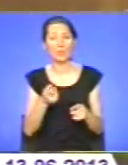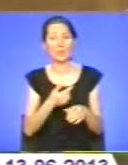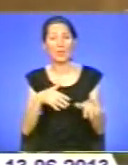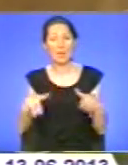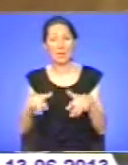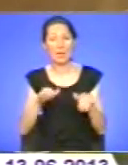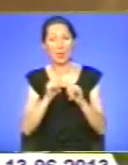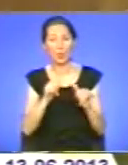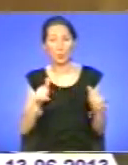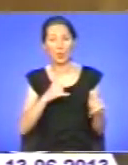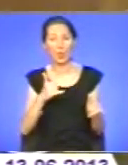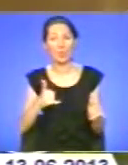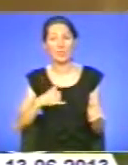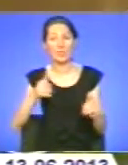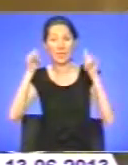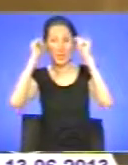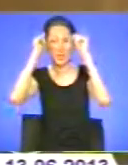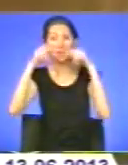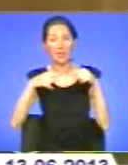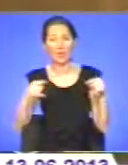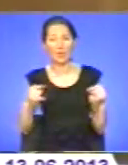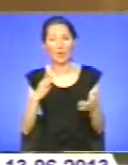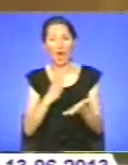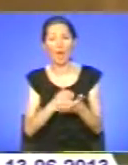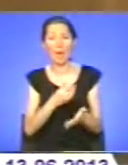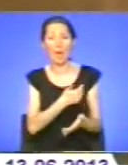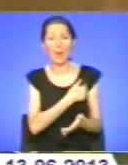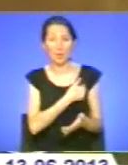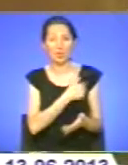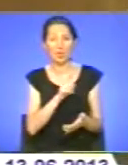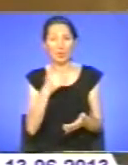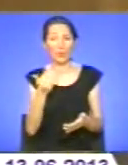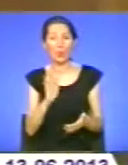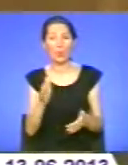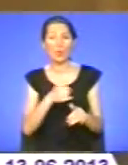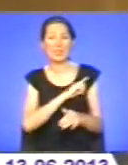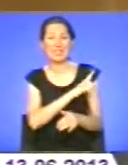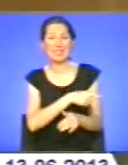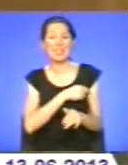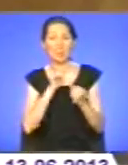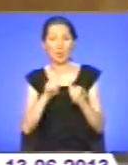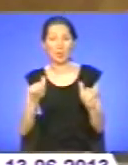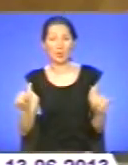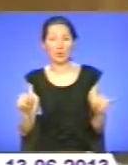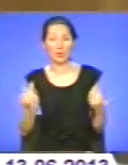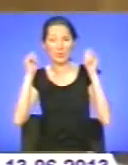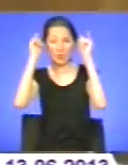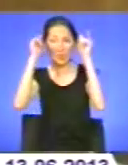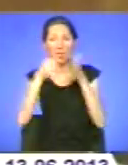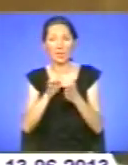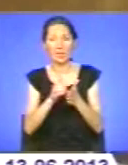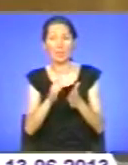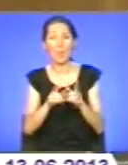розвинути у нас тваринництво? Тобто є бажання, щоб воно було сильніше розвинуто. Тваринництво, переробні